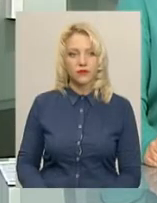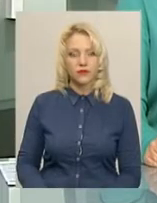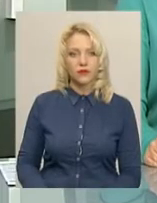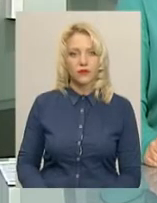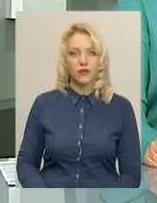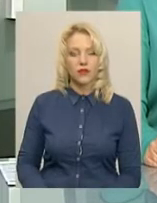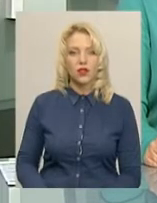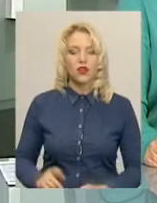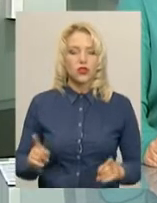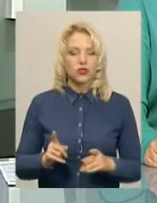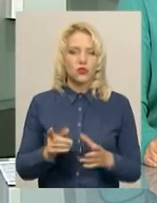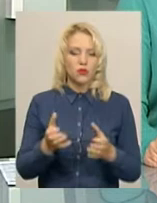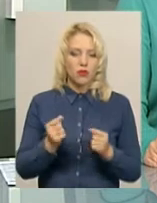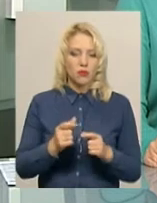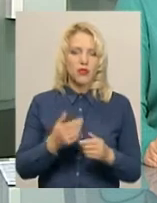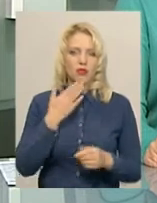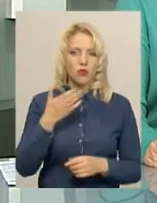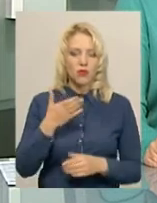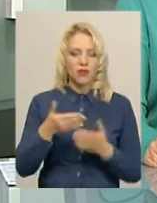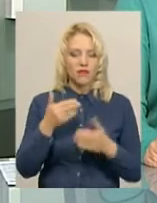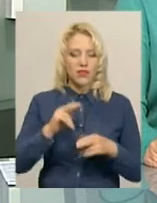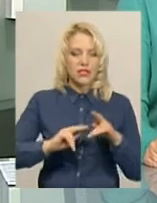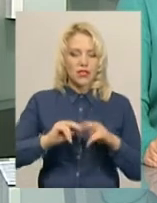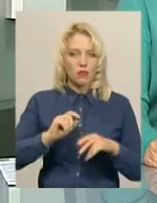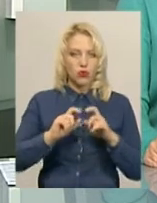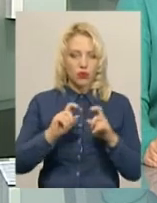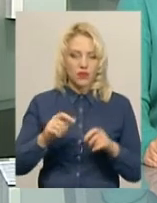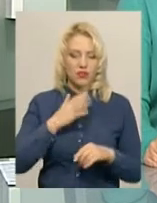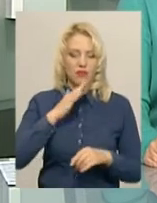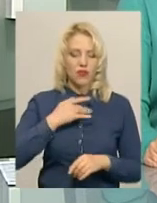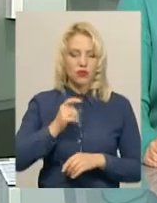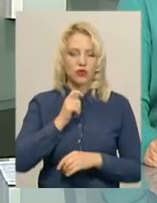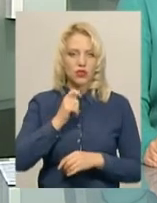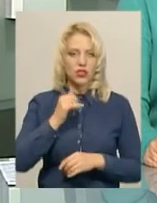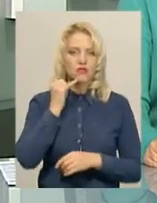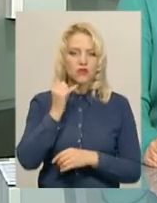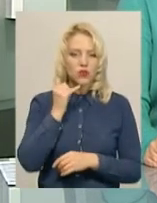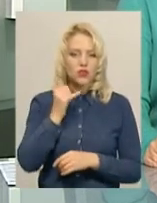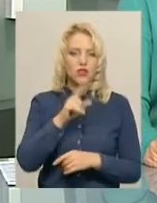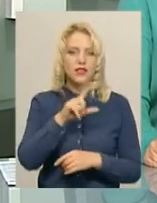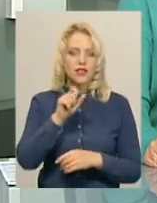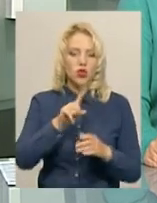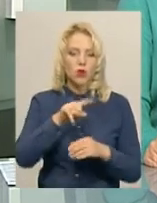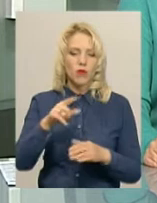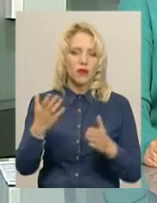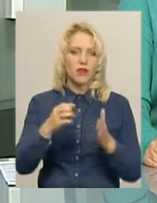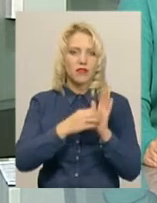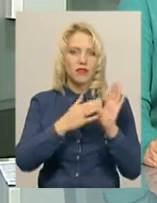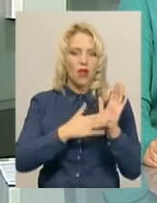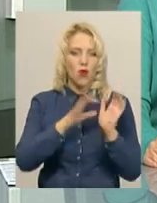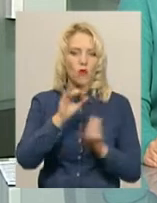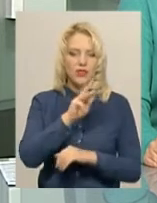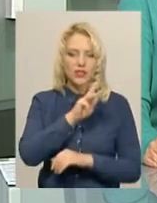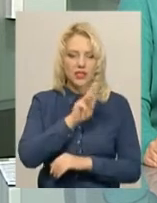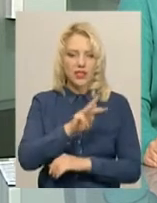Аби отримати коментар від забудовника, наша кореспондентка протягом дня телефонувала за номерами, які вказані на офіційному сайті